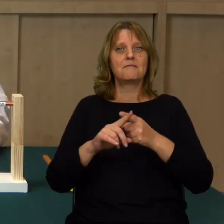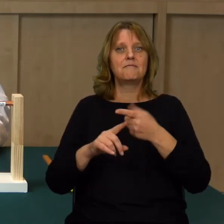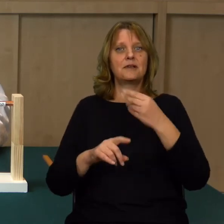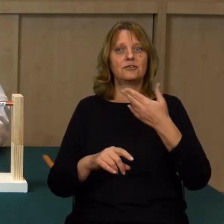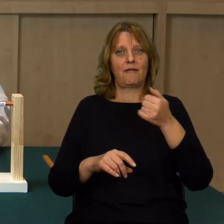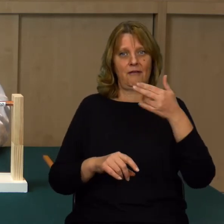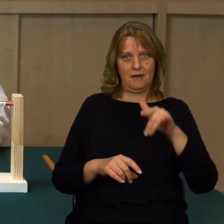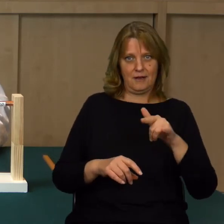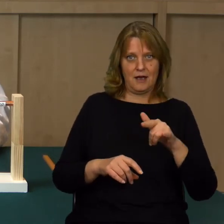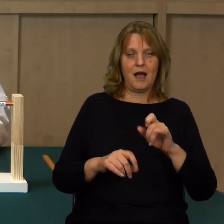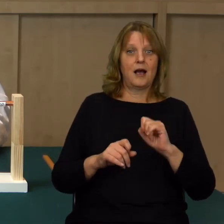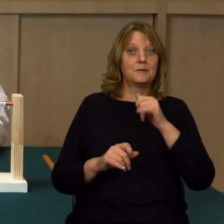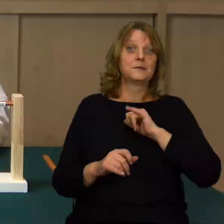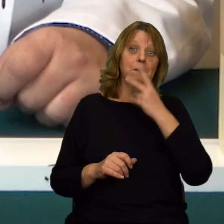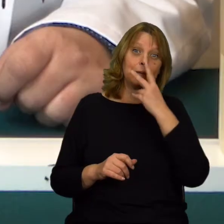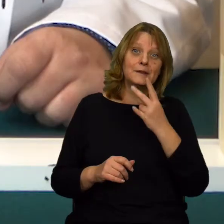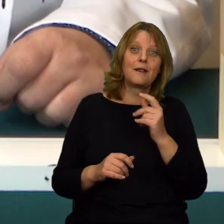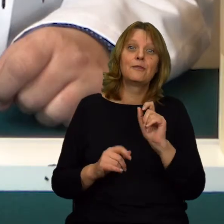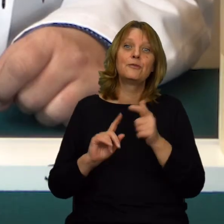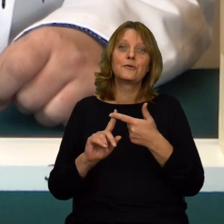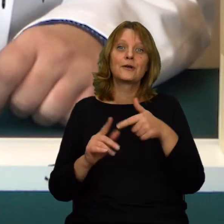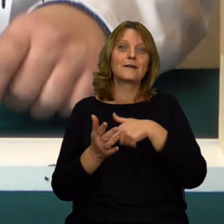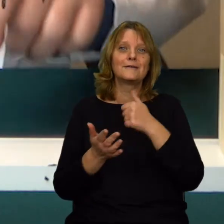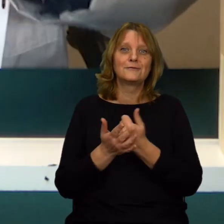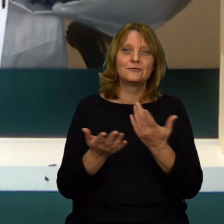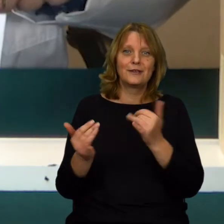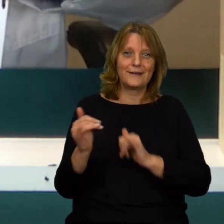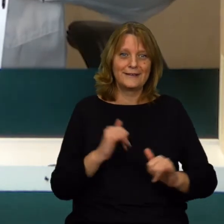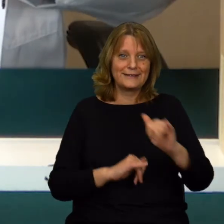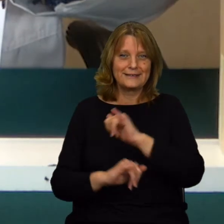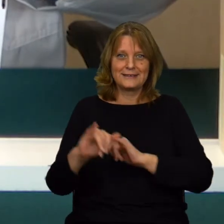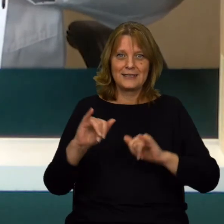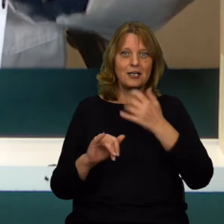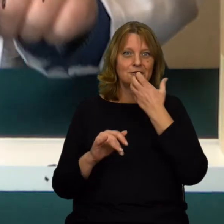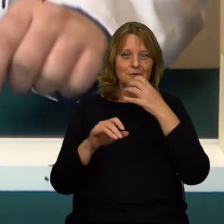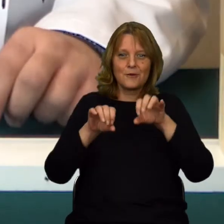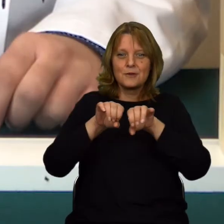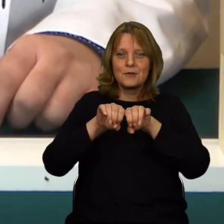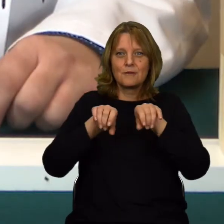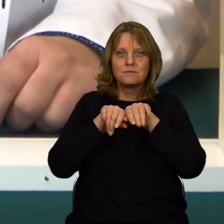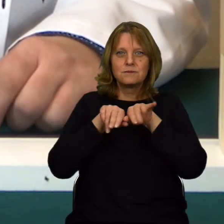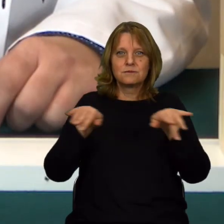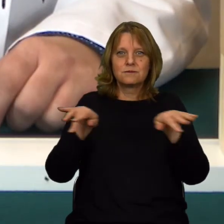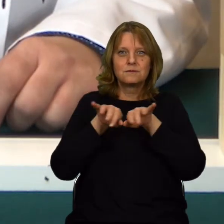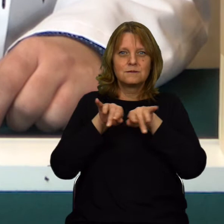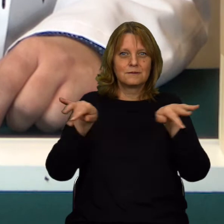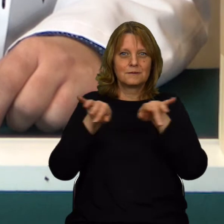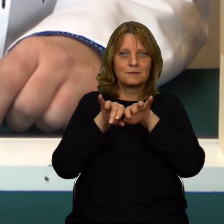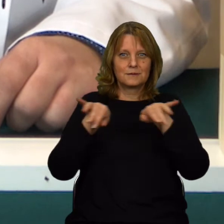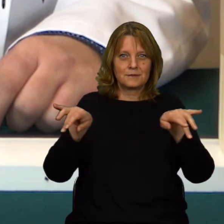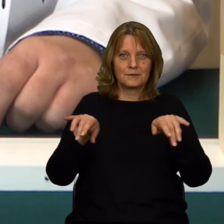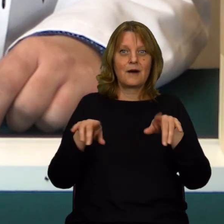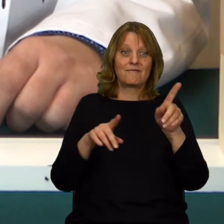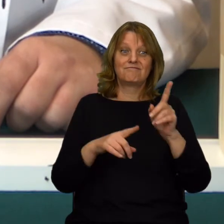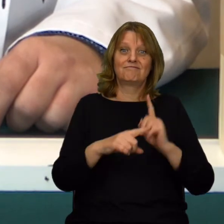będzie drugi. Uwaga, uwaga. Ciepło rozchodzi się tak bardziej szybko i szybciej